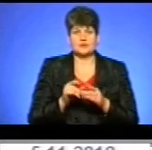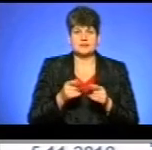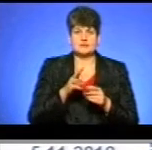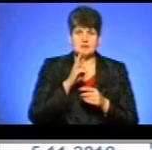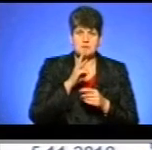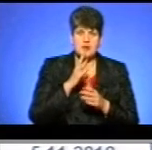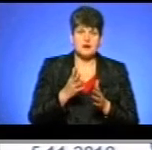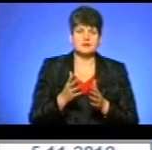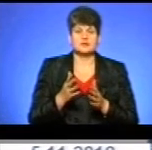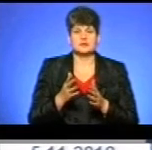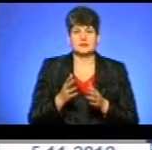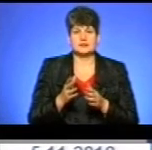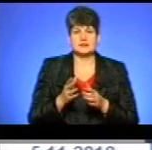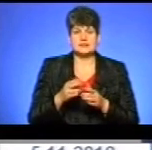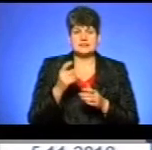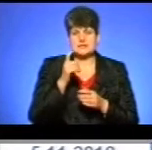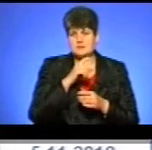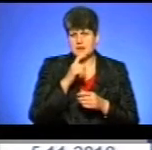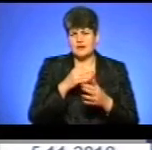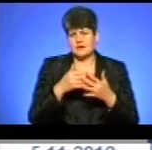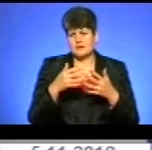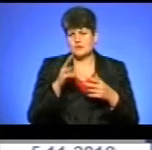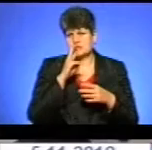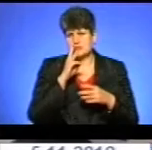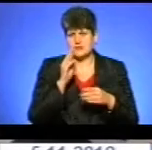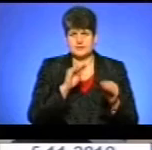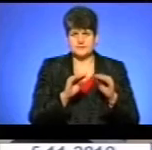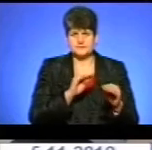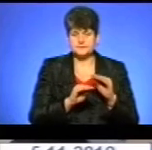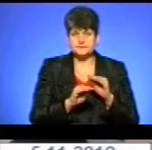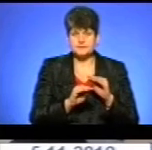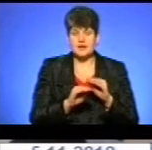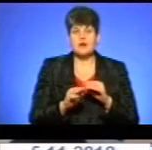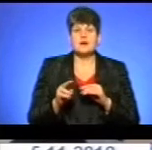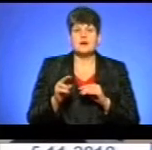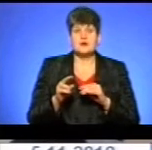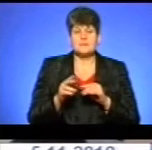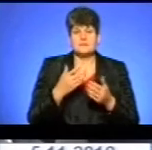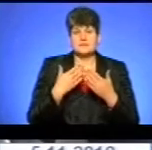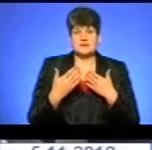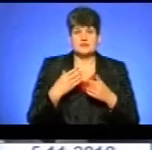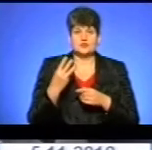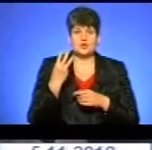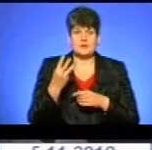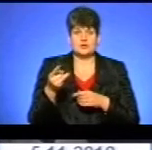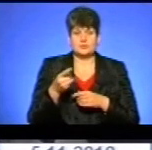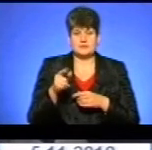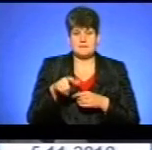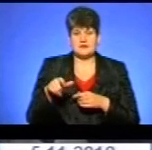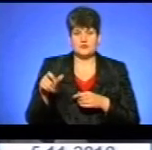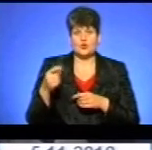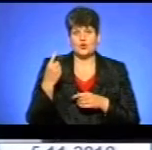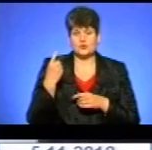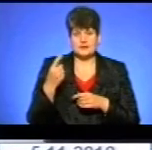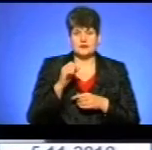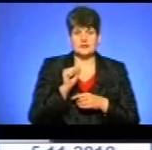зарплаті, і за дизельне пальне, і також по зарплаті запчастини. Ми поспілкувалися із трьома тернопільськими перевізниками. Один